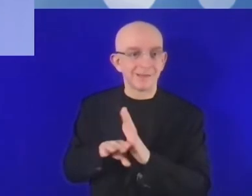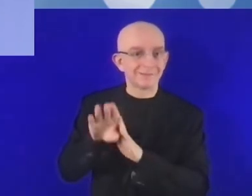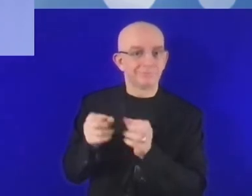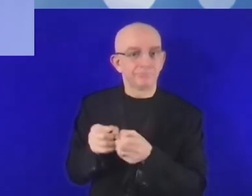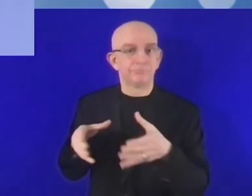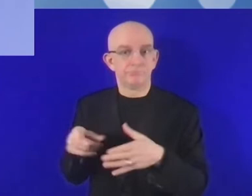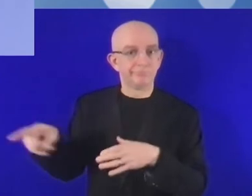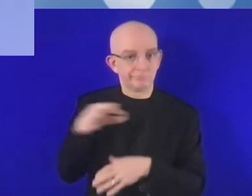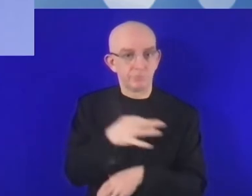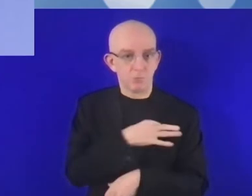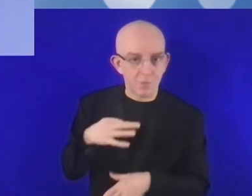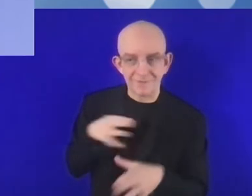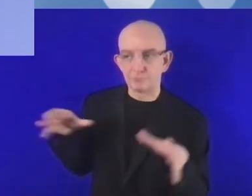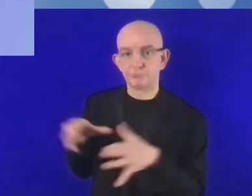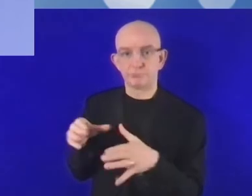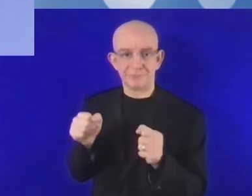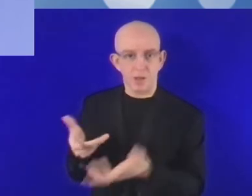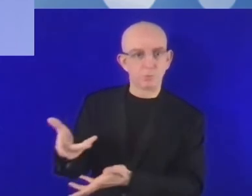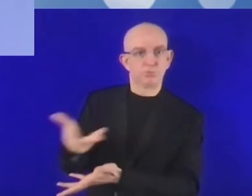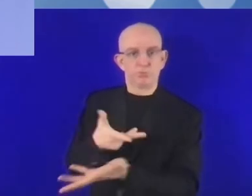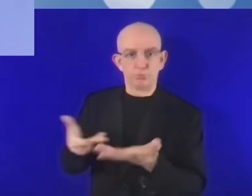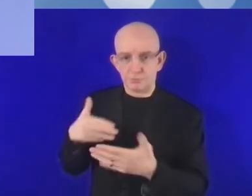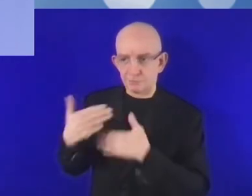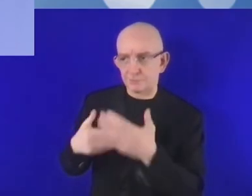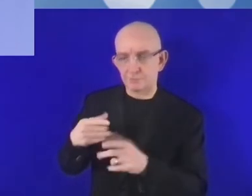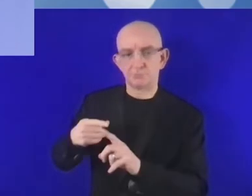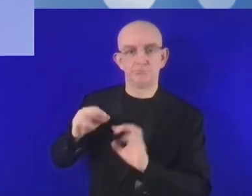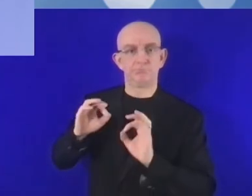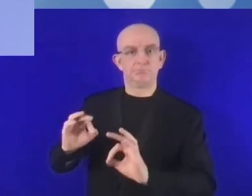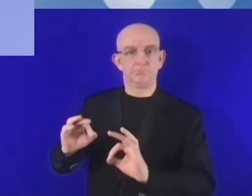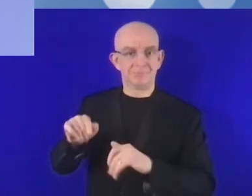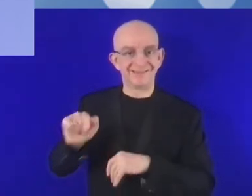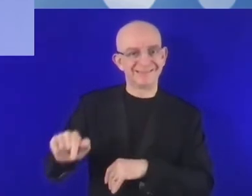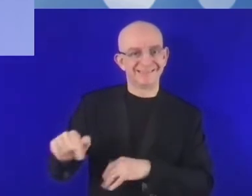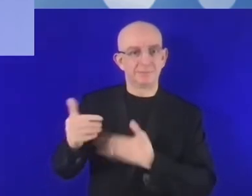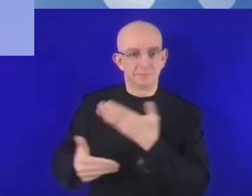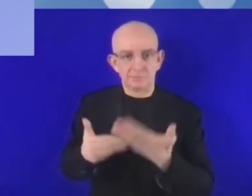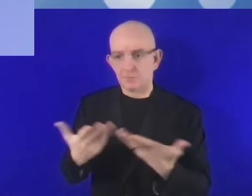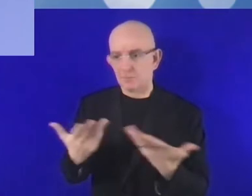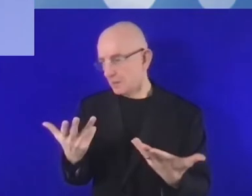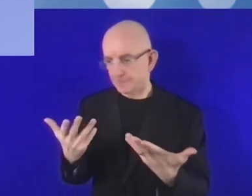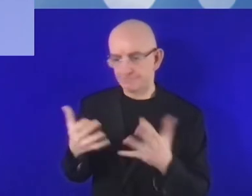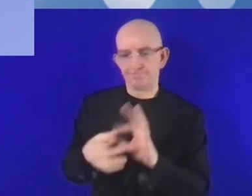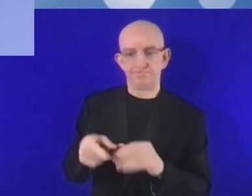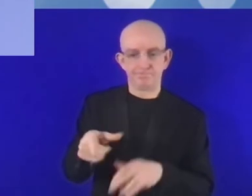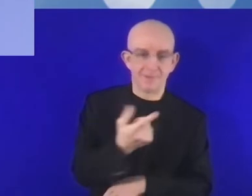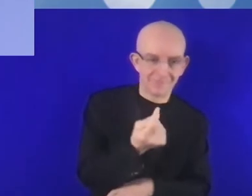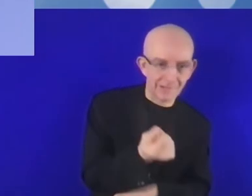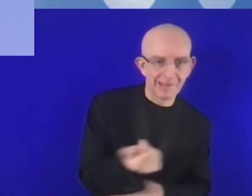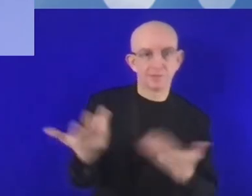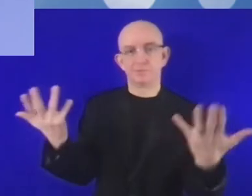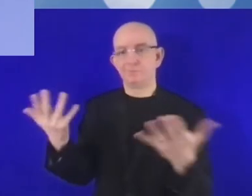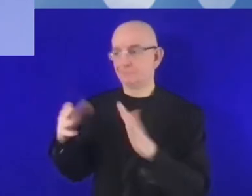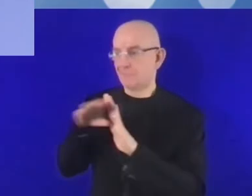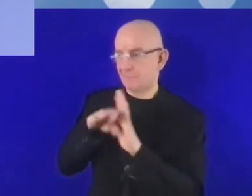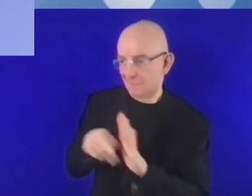system, który pozwoli nam rozwiązać wyzwania finansowe, prawne oraz inne problemy,